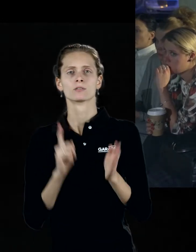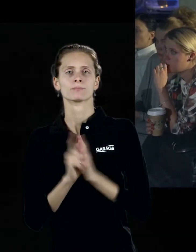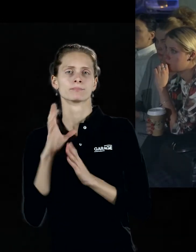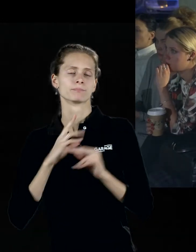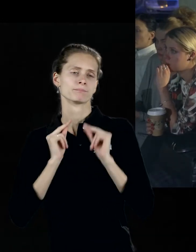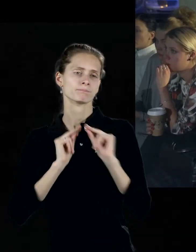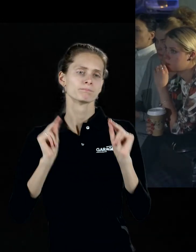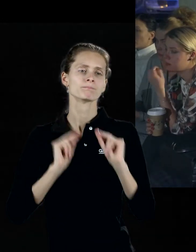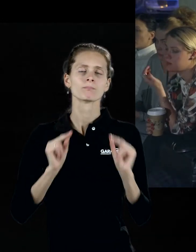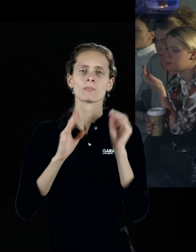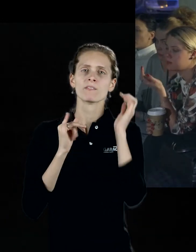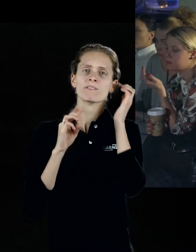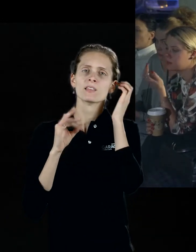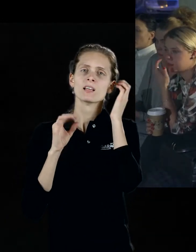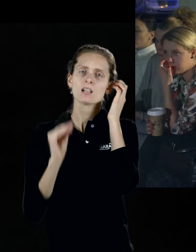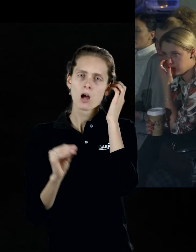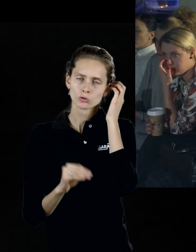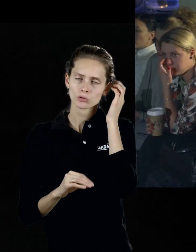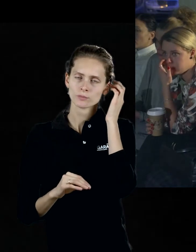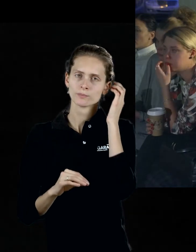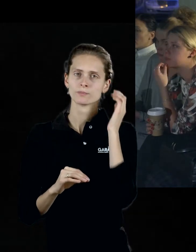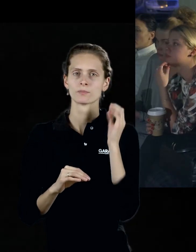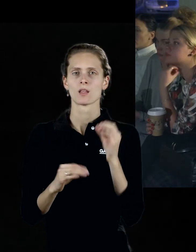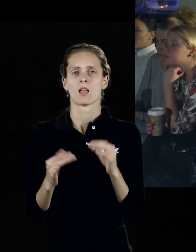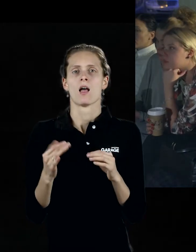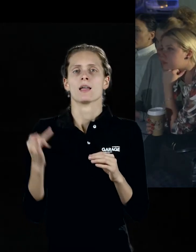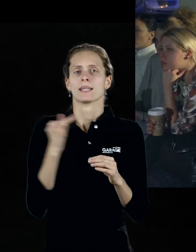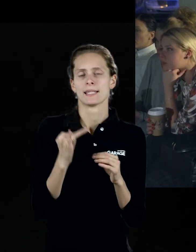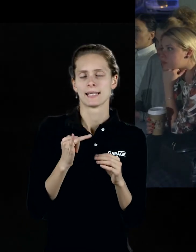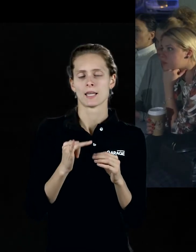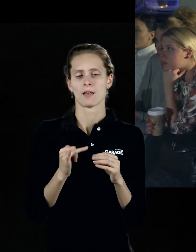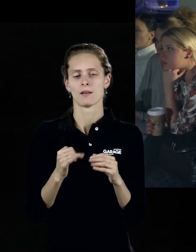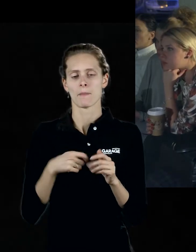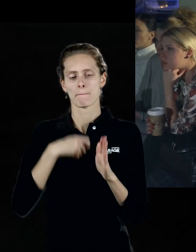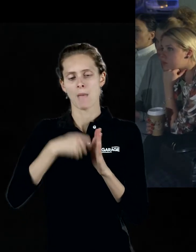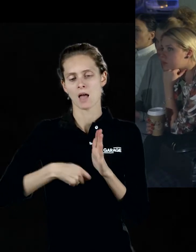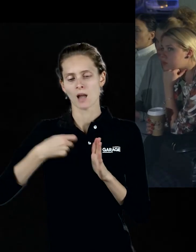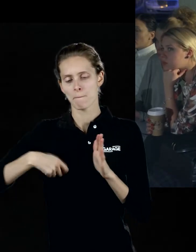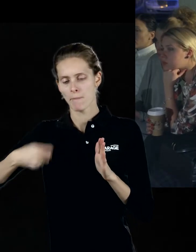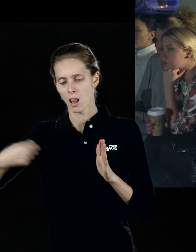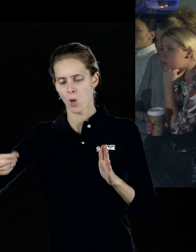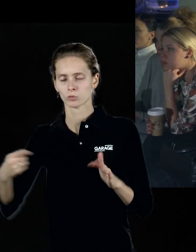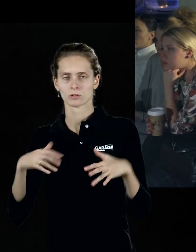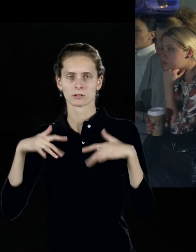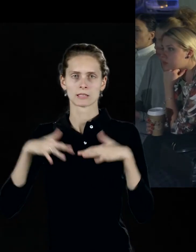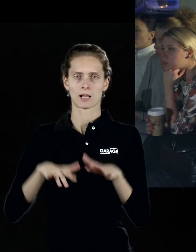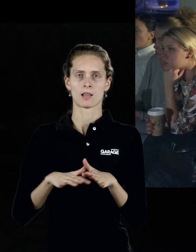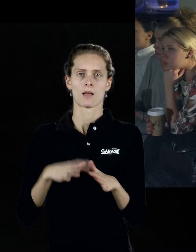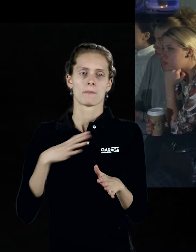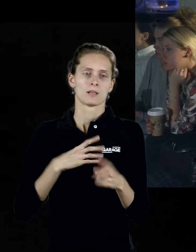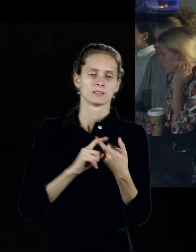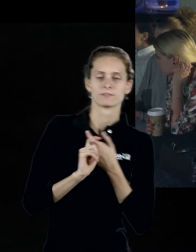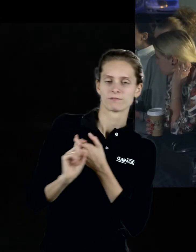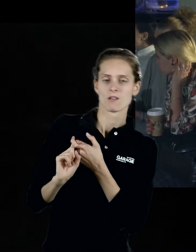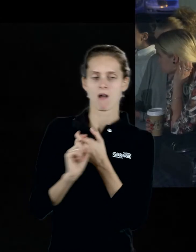мастерские витража, текстиля и переплетного дела. То есть это была идея снятия разницы между искусством